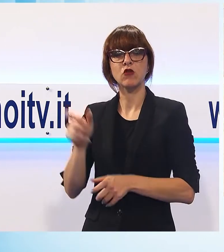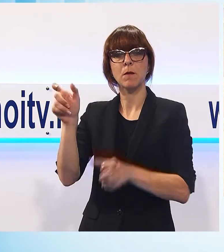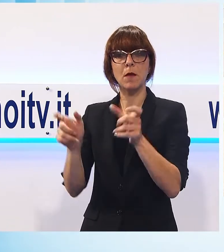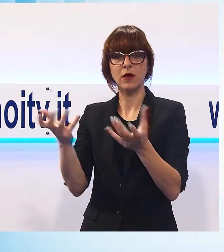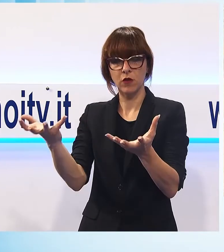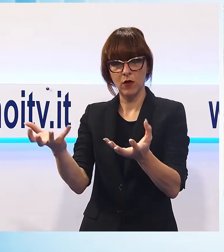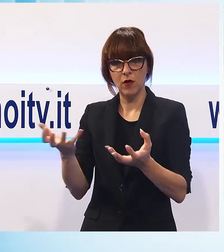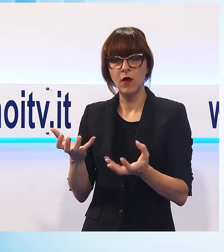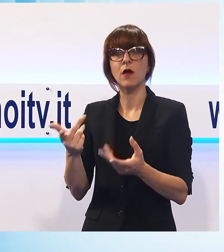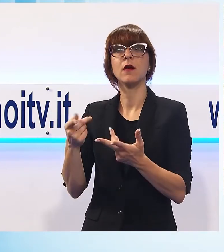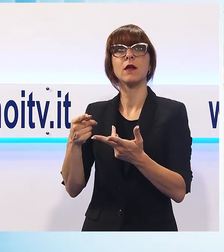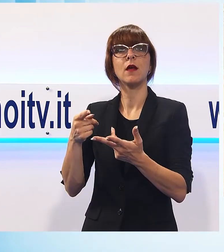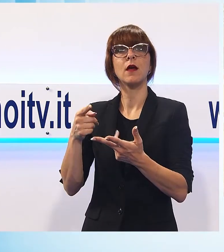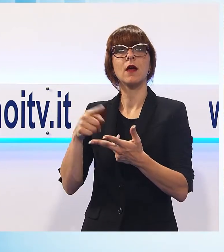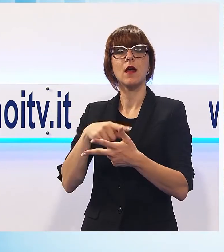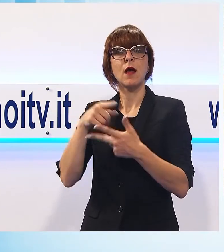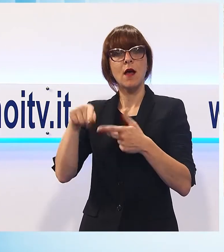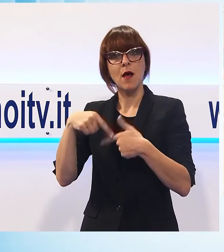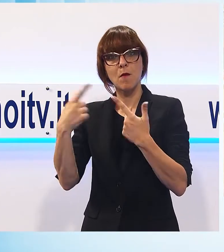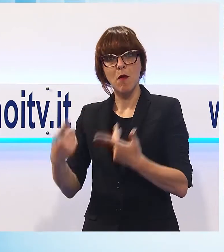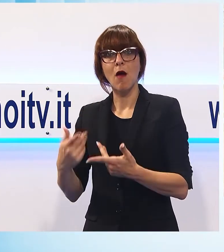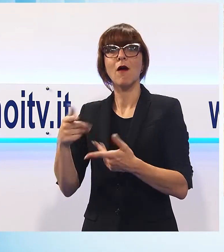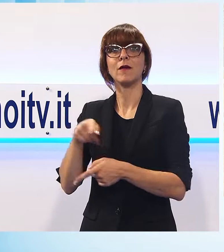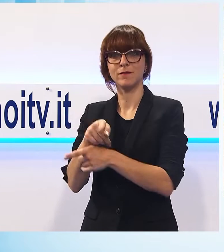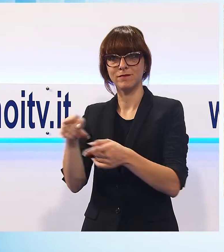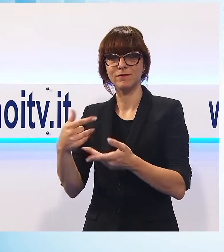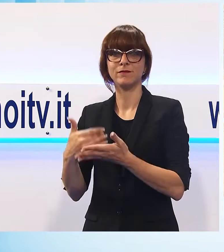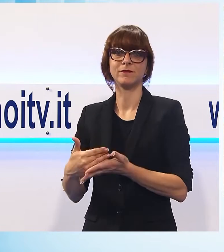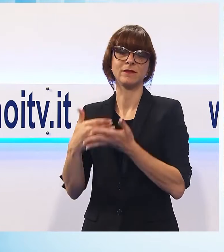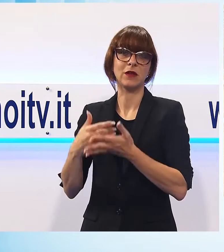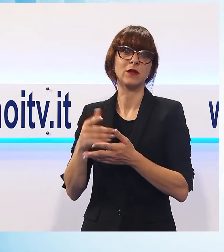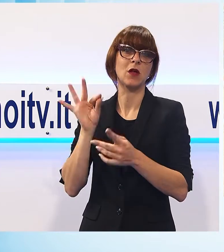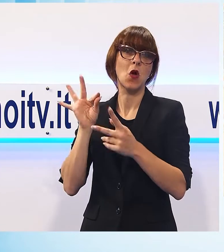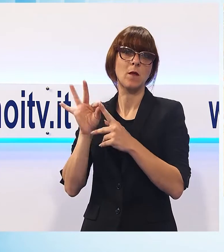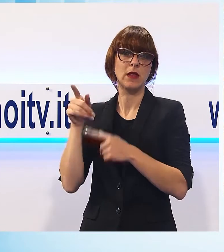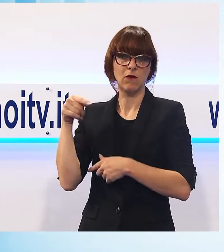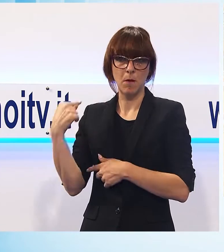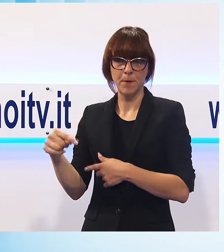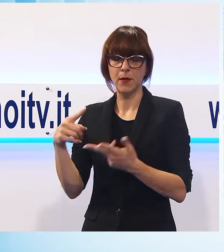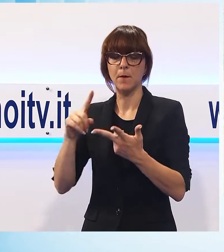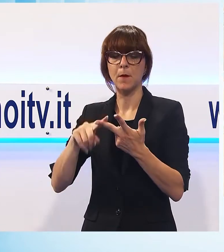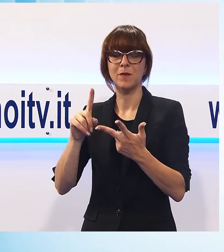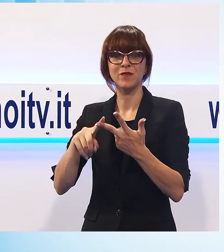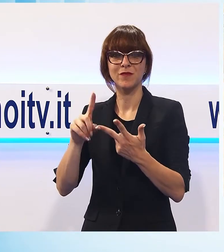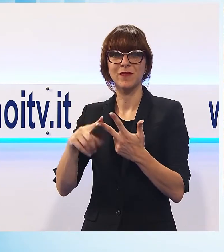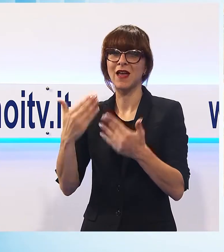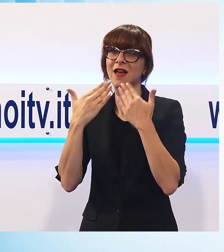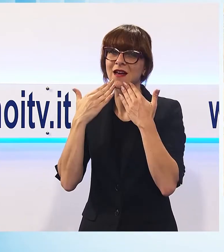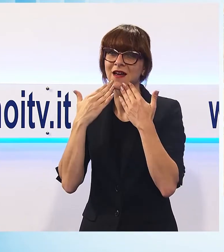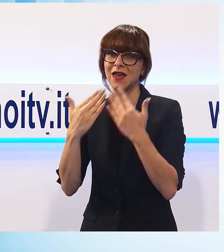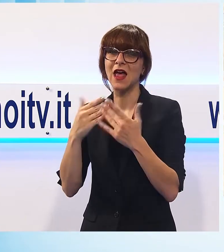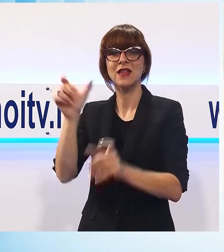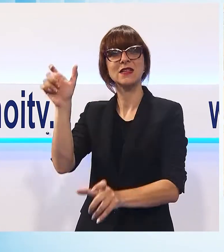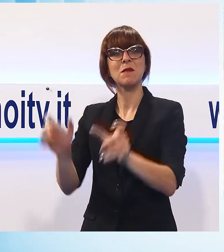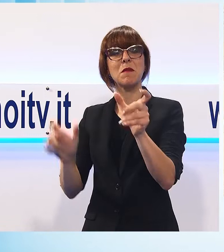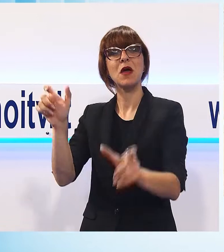persone e che quindi poi ci hanno aiutato a raggiungere lo scopo e i tantissimi, veramente tantissimi,